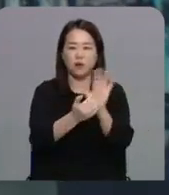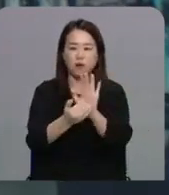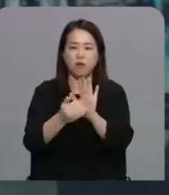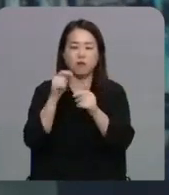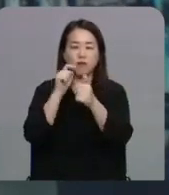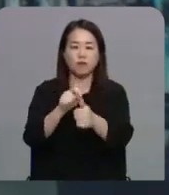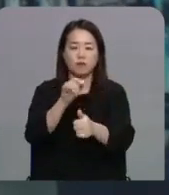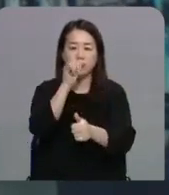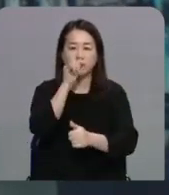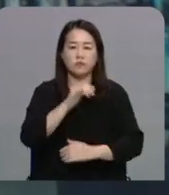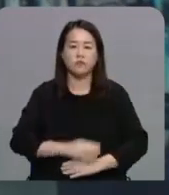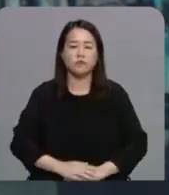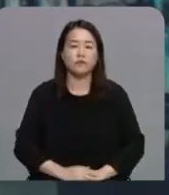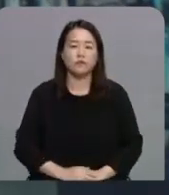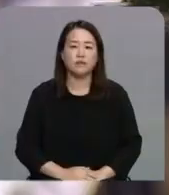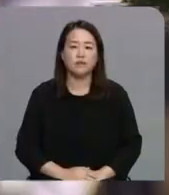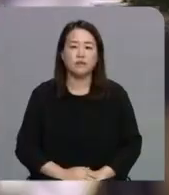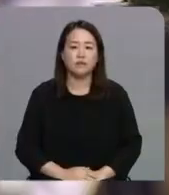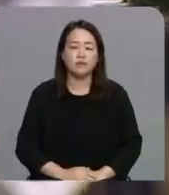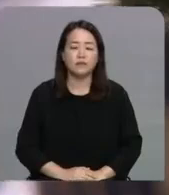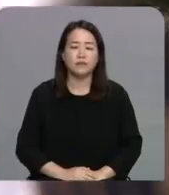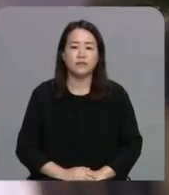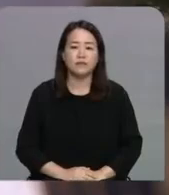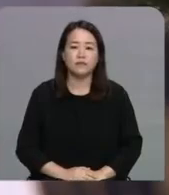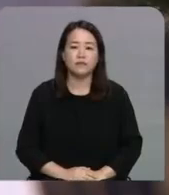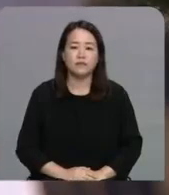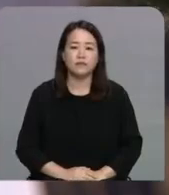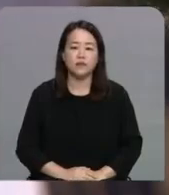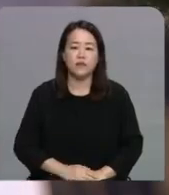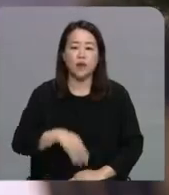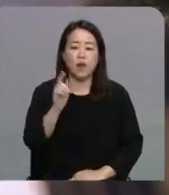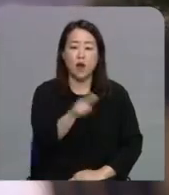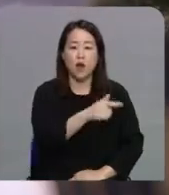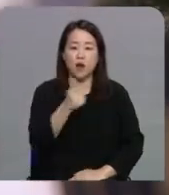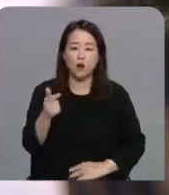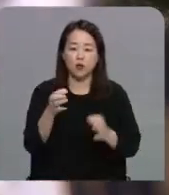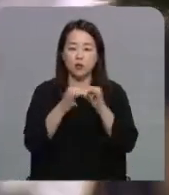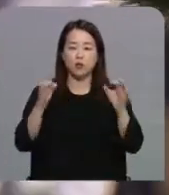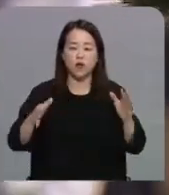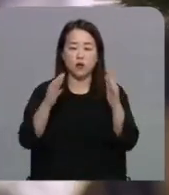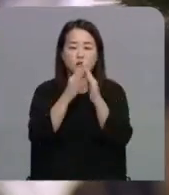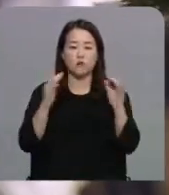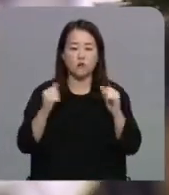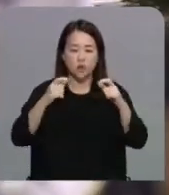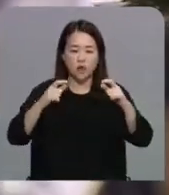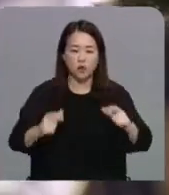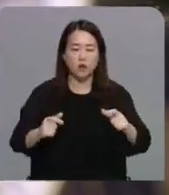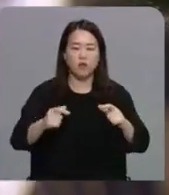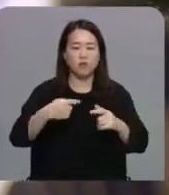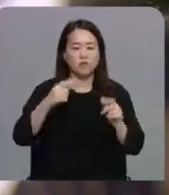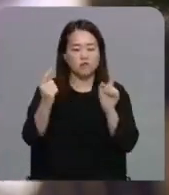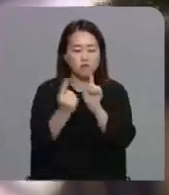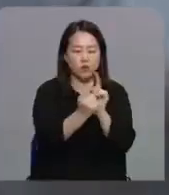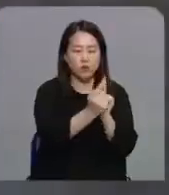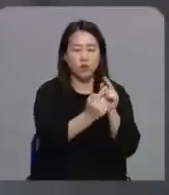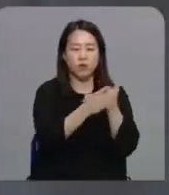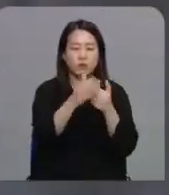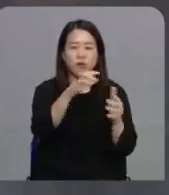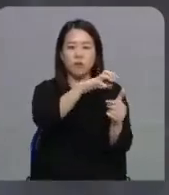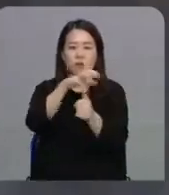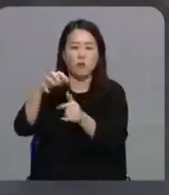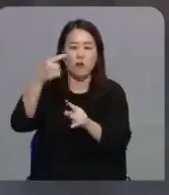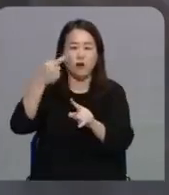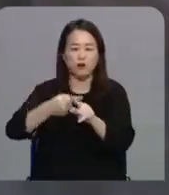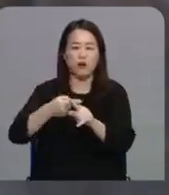사이 전북에서는 접촉자를 중심으로 추가 감염이 잇따랐습니다.